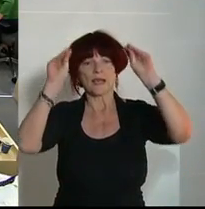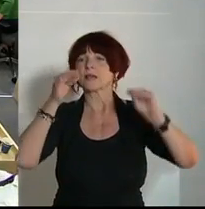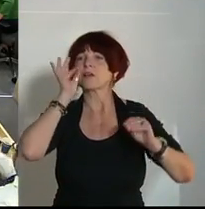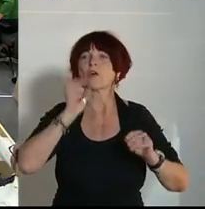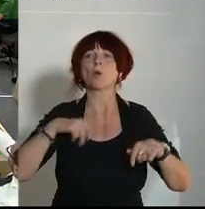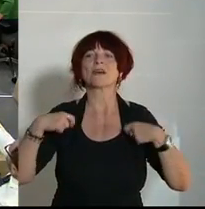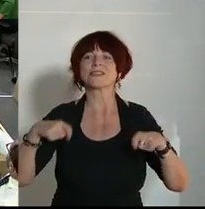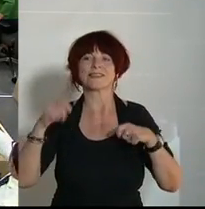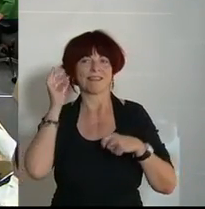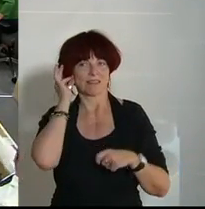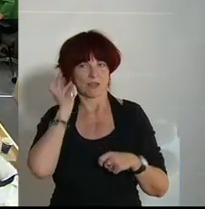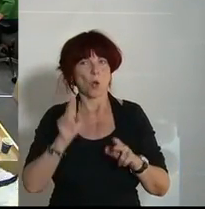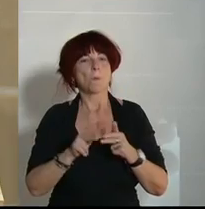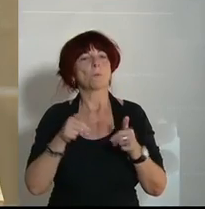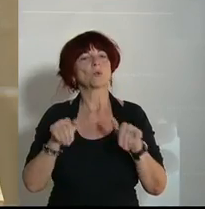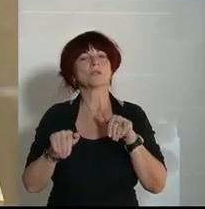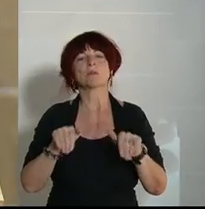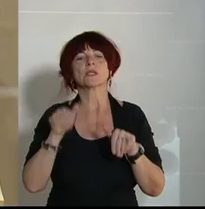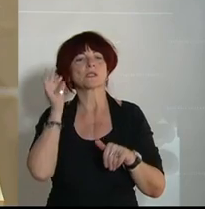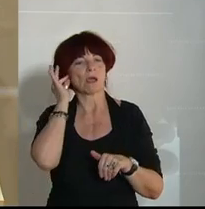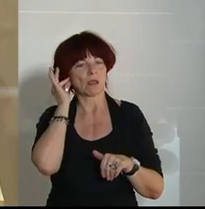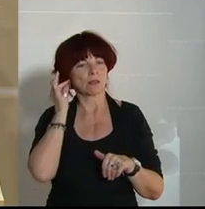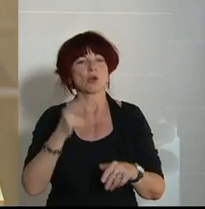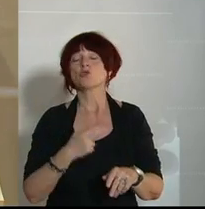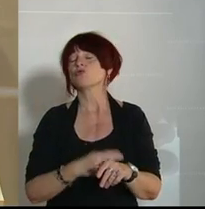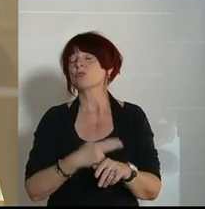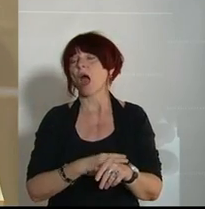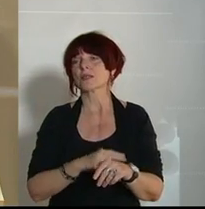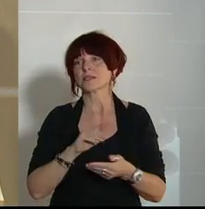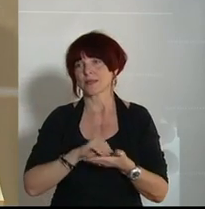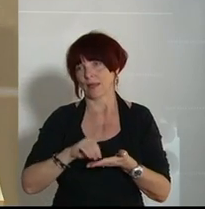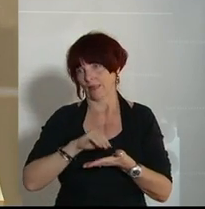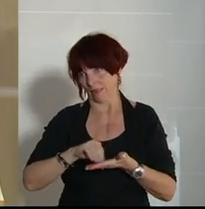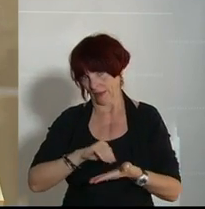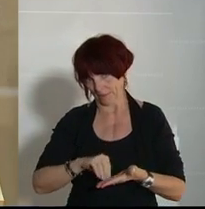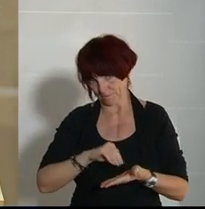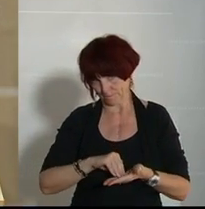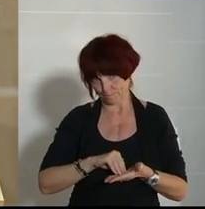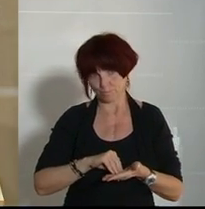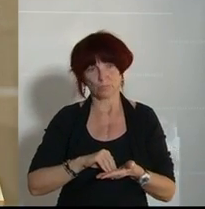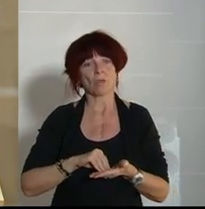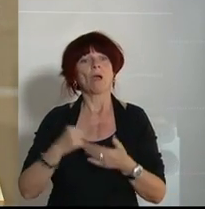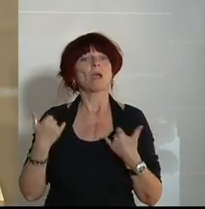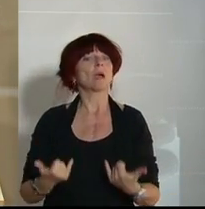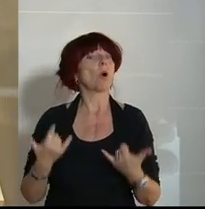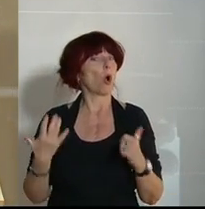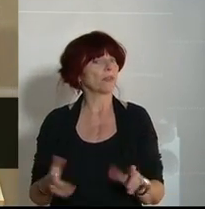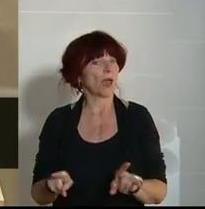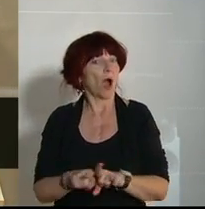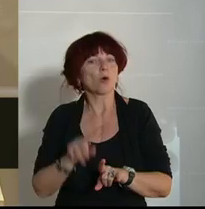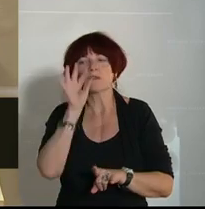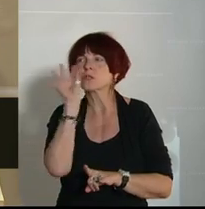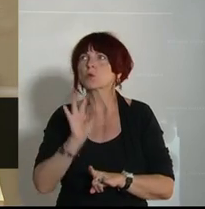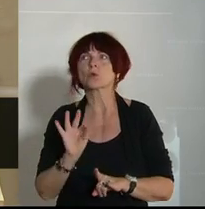Bundesministerin, Herr Staatssekretär, ich habe auch heute wieder versucht genau zuzuhören und